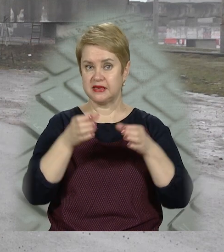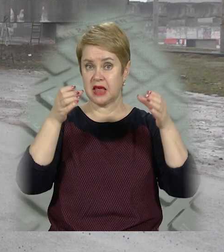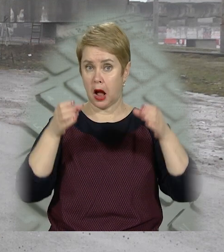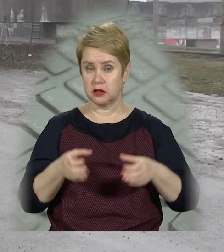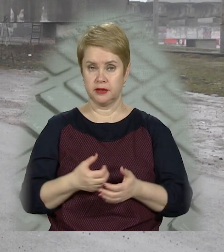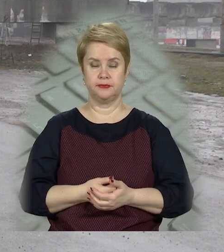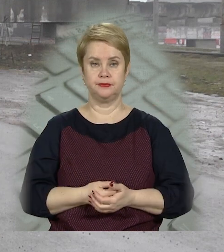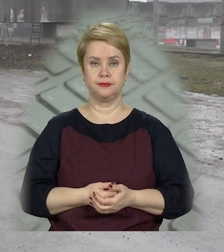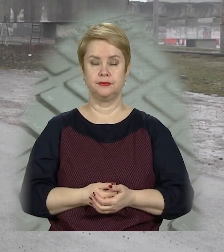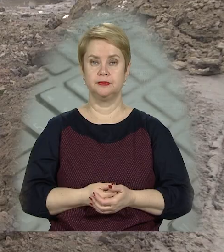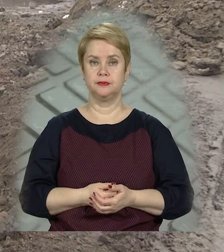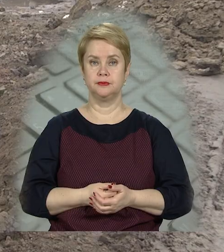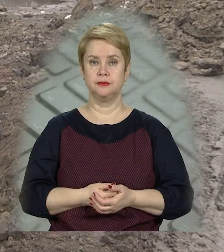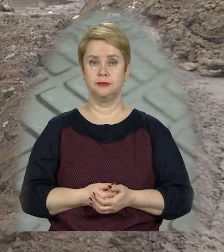естакади.